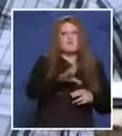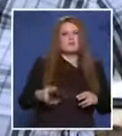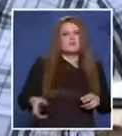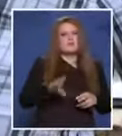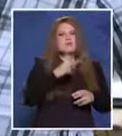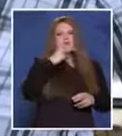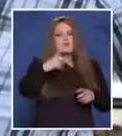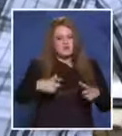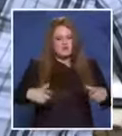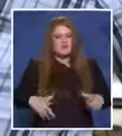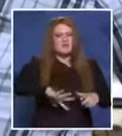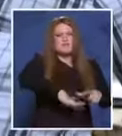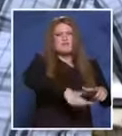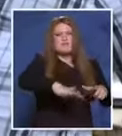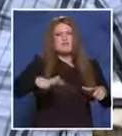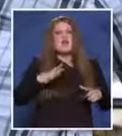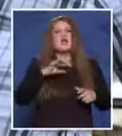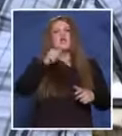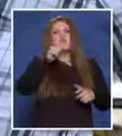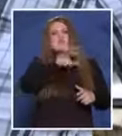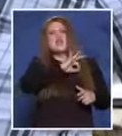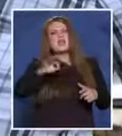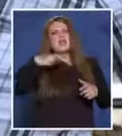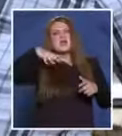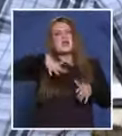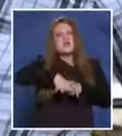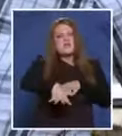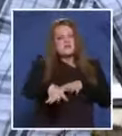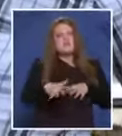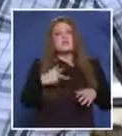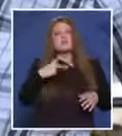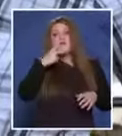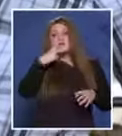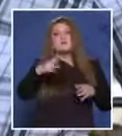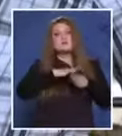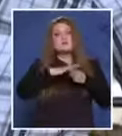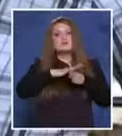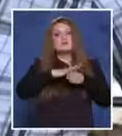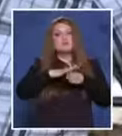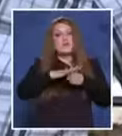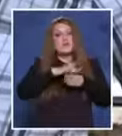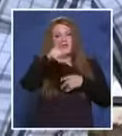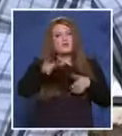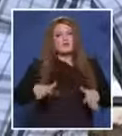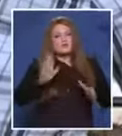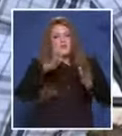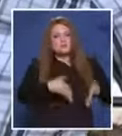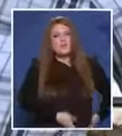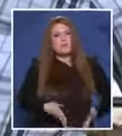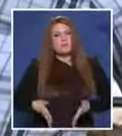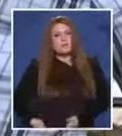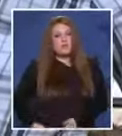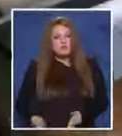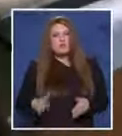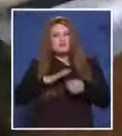Видях локвата кръв и локвата вода. Видях го черни, като вашите панталони. Тукът